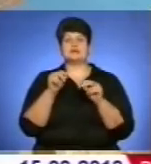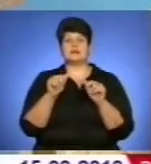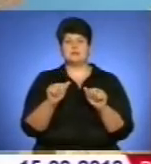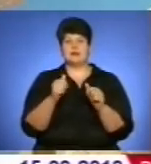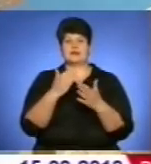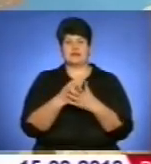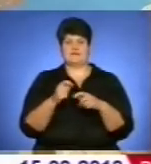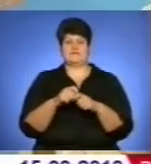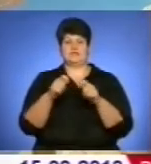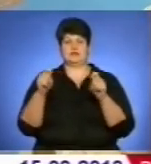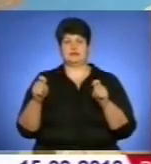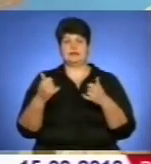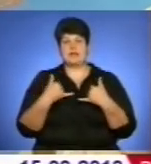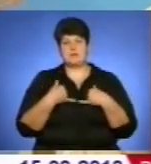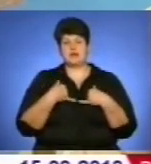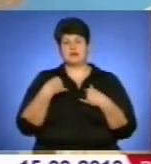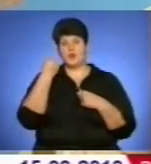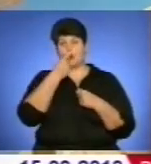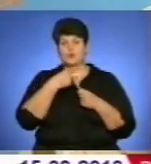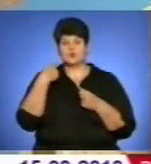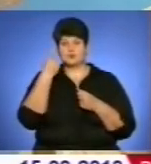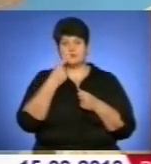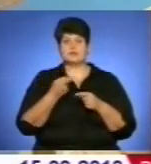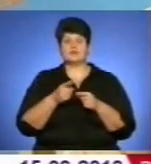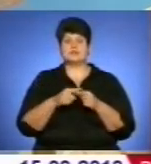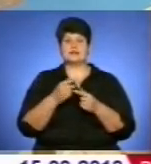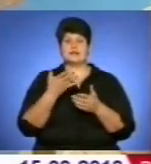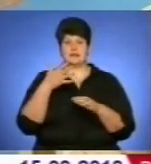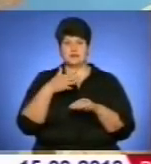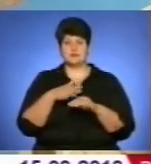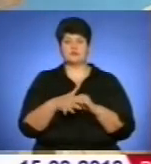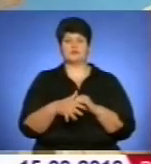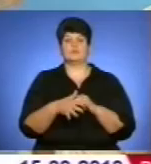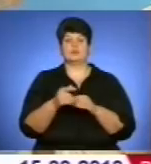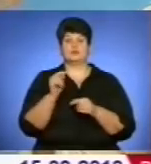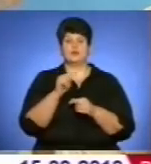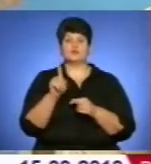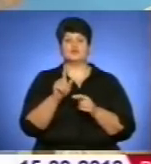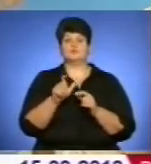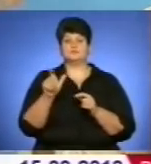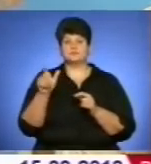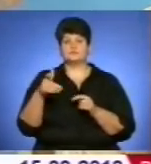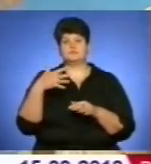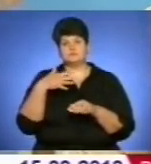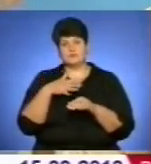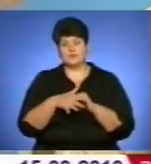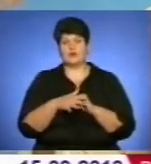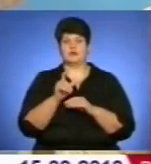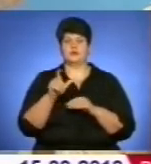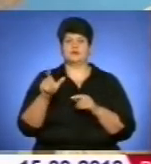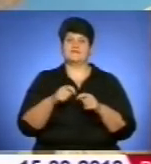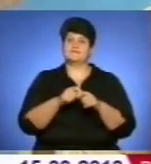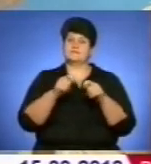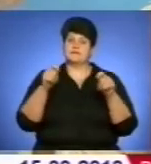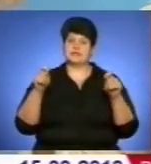де розміщена публічна кадастрова карта, став найбільш відвідуваним серед користувачів мережі інтернет. І на сьогоднішній